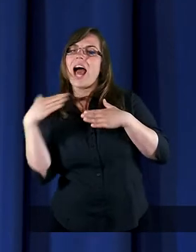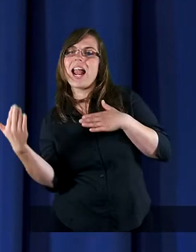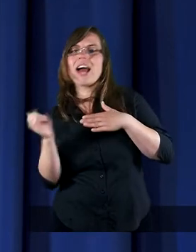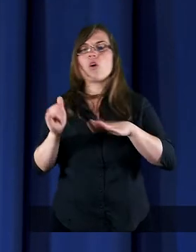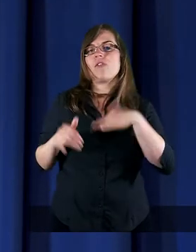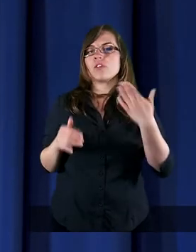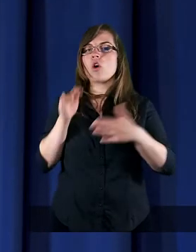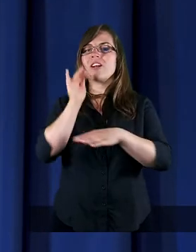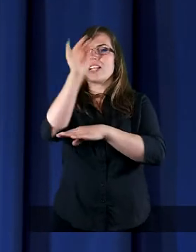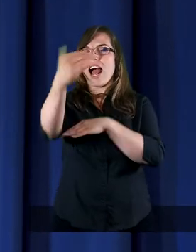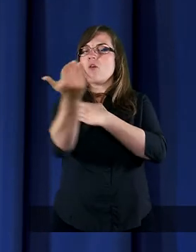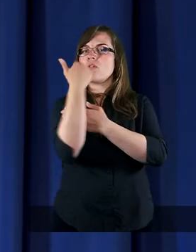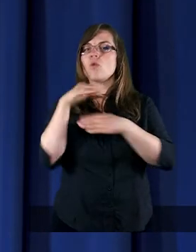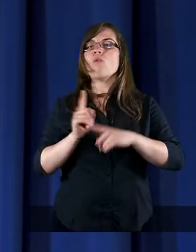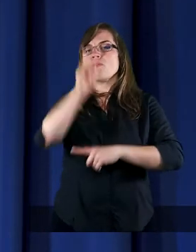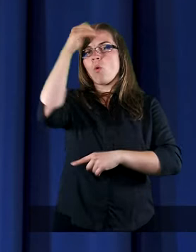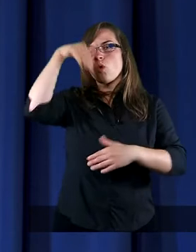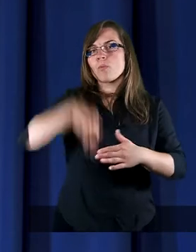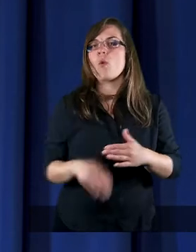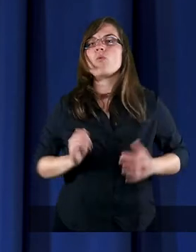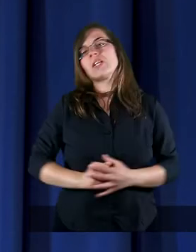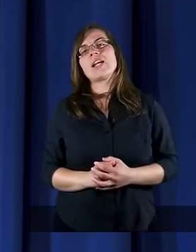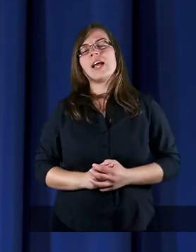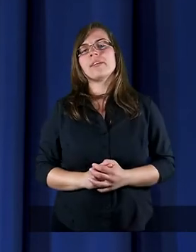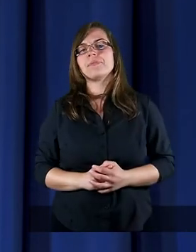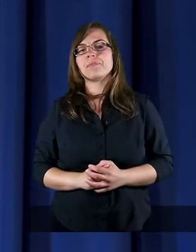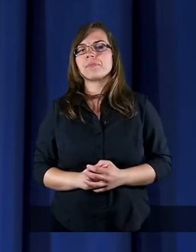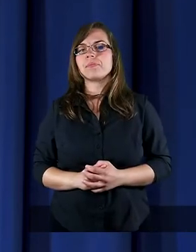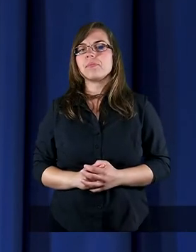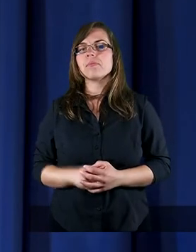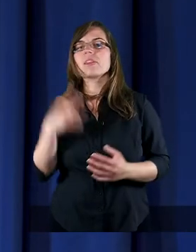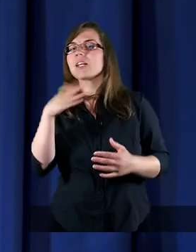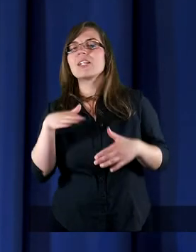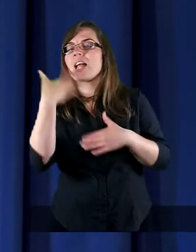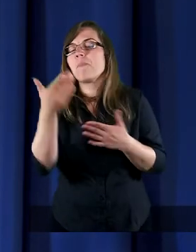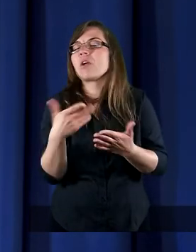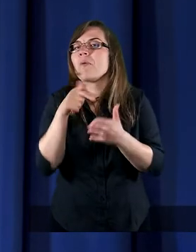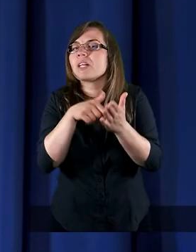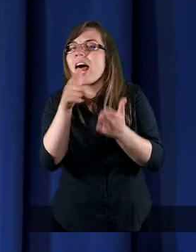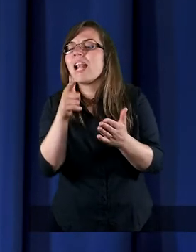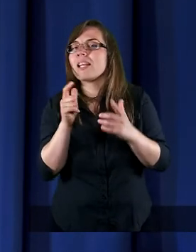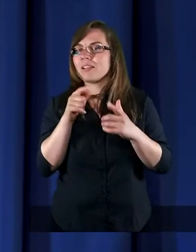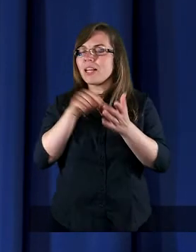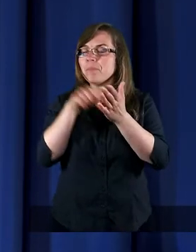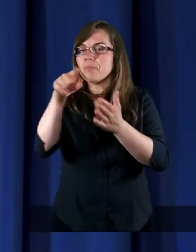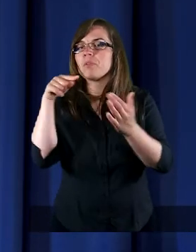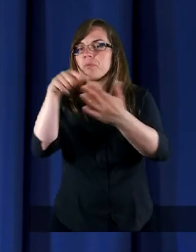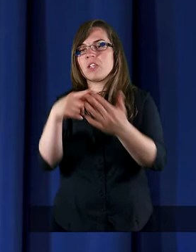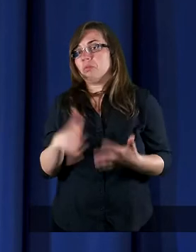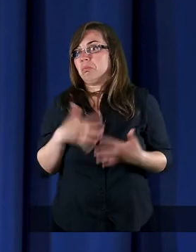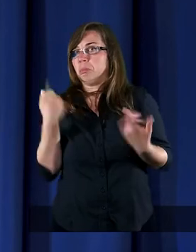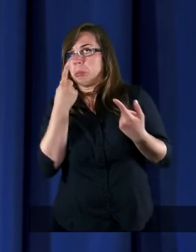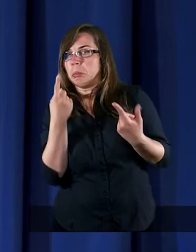zachodu, albo zachód od wschodu. Nie podał tej wysokości, tej